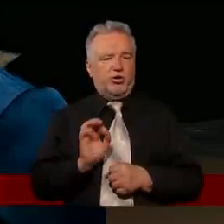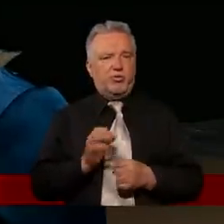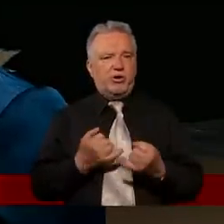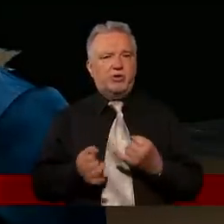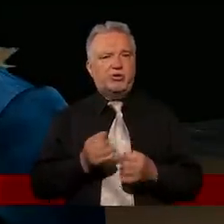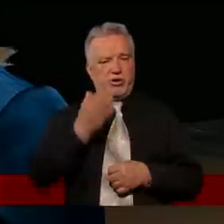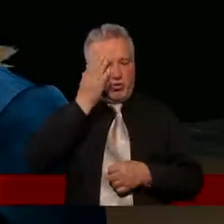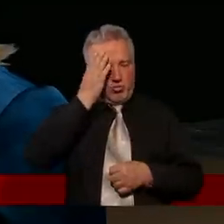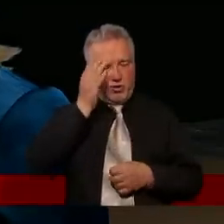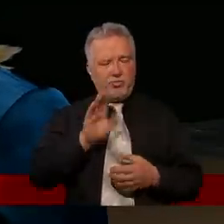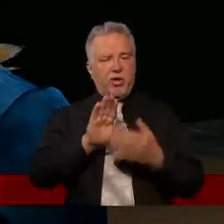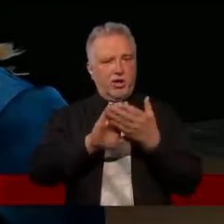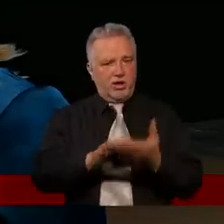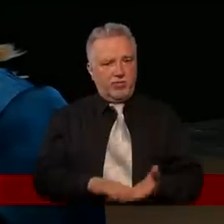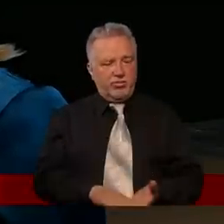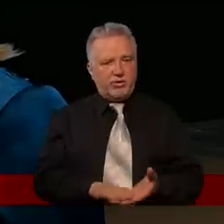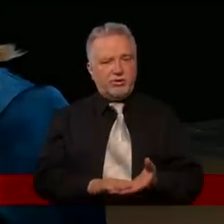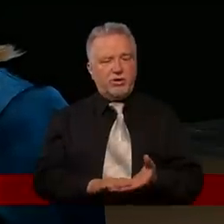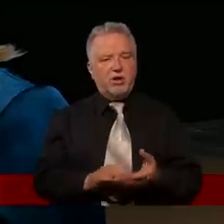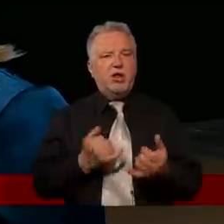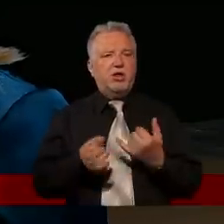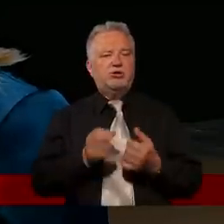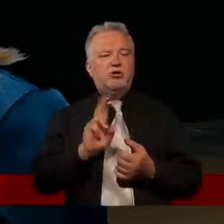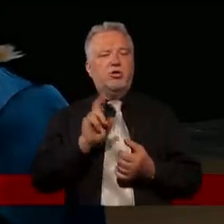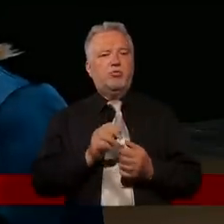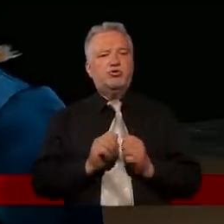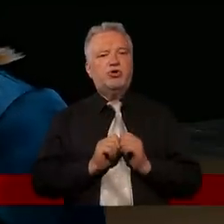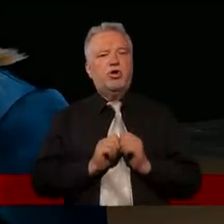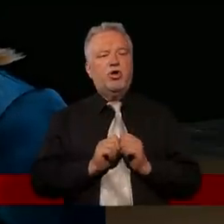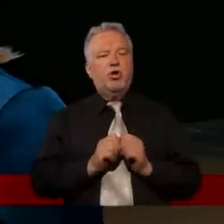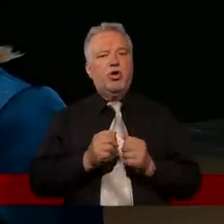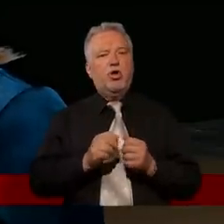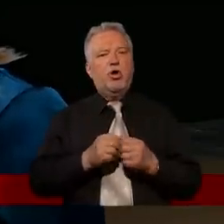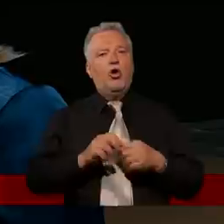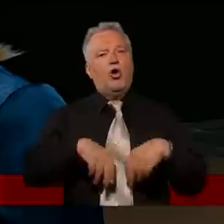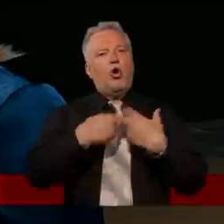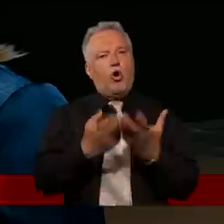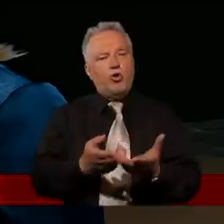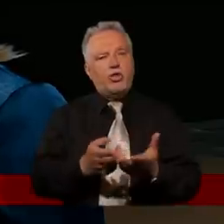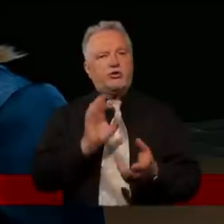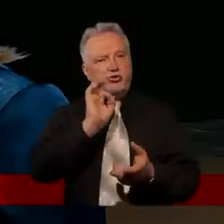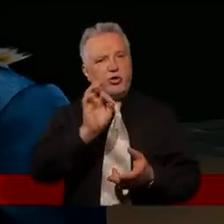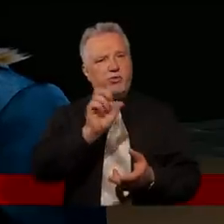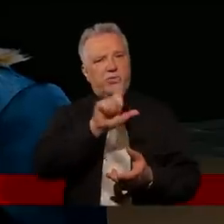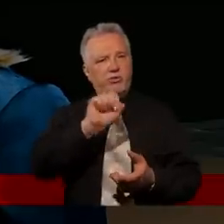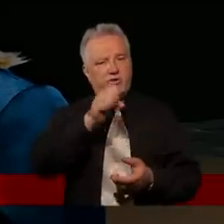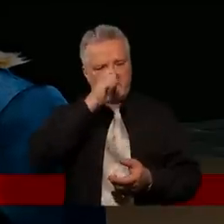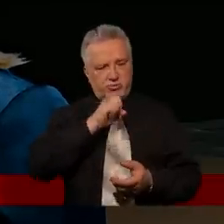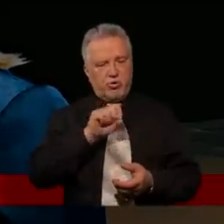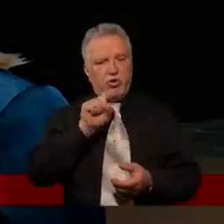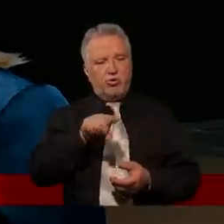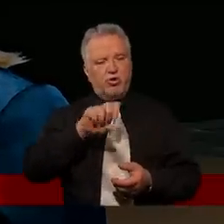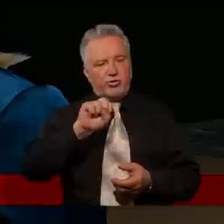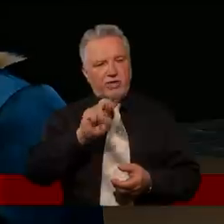Paweł mówi, że jeżeli komuś odpłacasz dobrem za złoto, tak jakbyś rozżarzone węgle mu na głowę sypał.